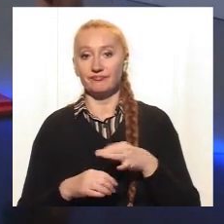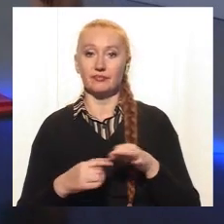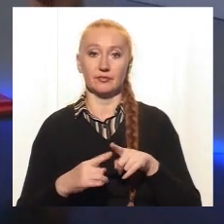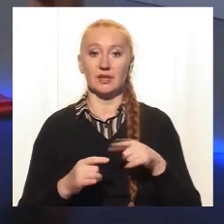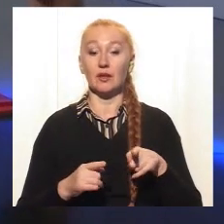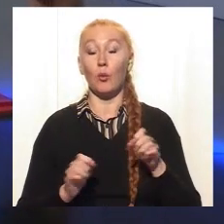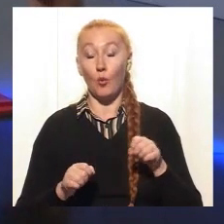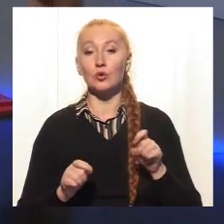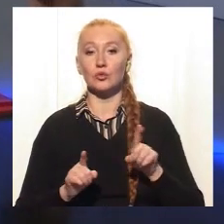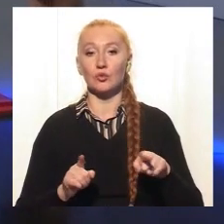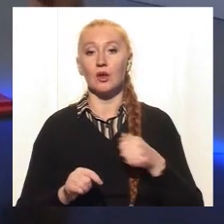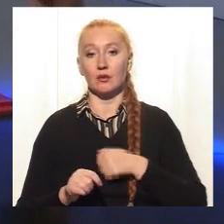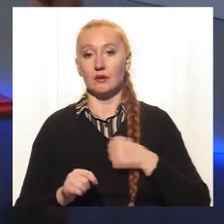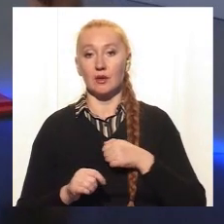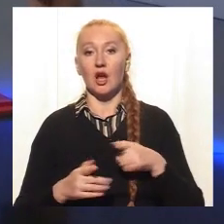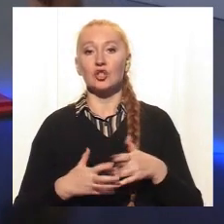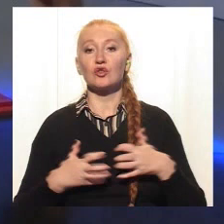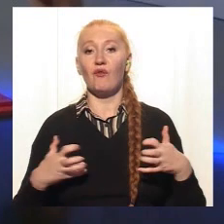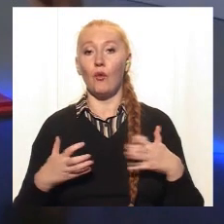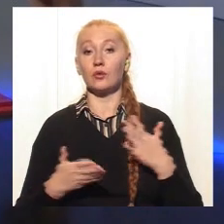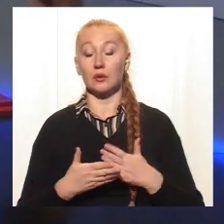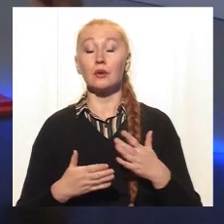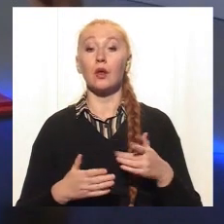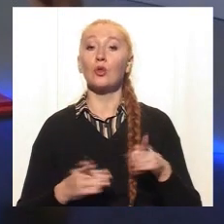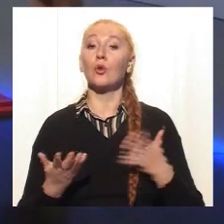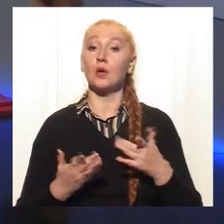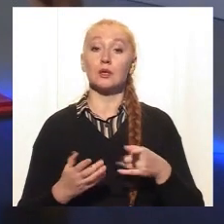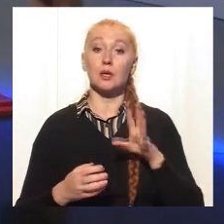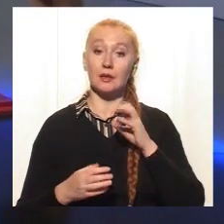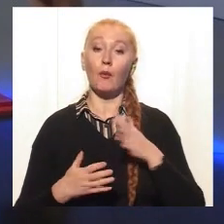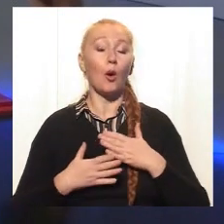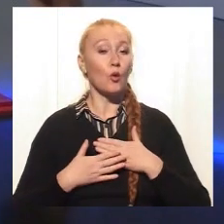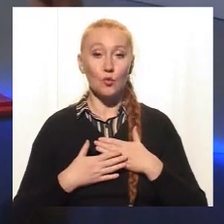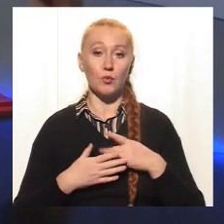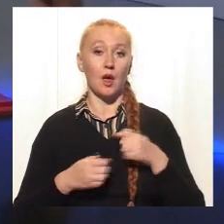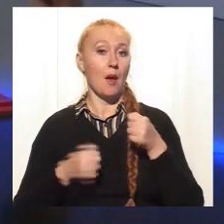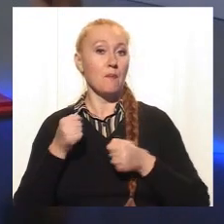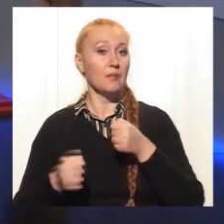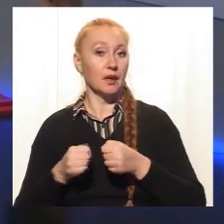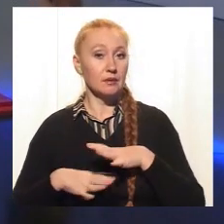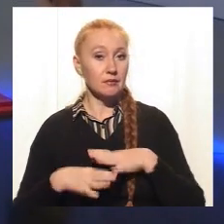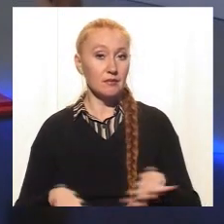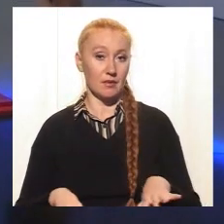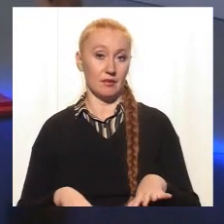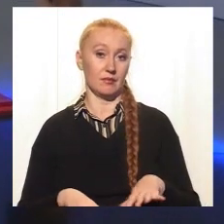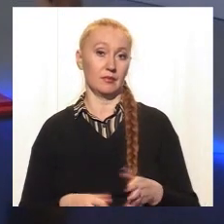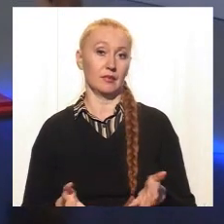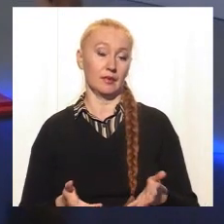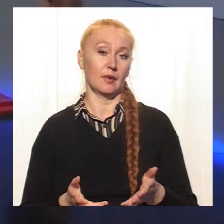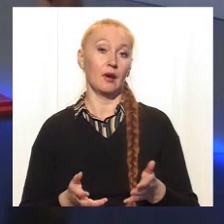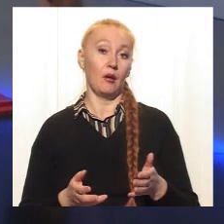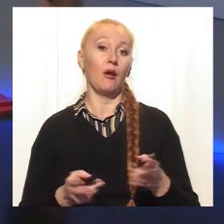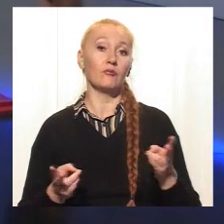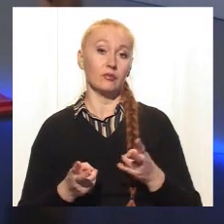зверь. Але все-таки, якщо собаку любили, якщо її не били, вона, як